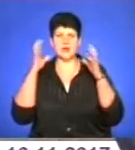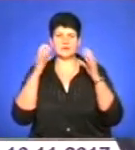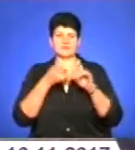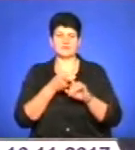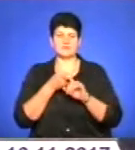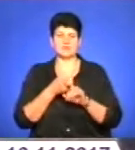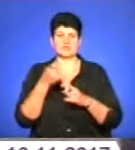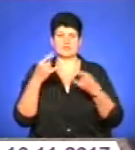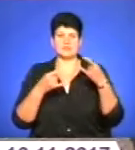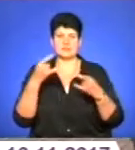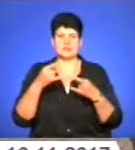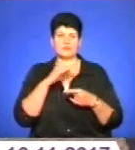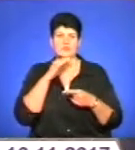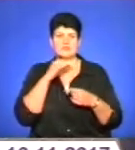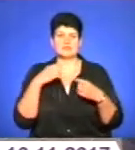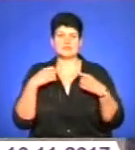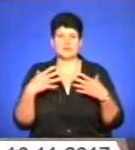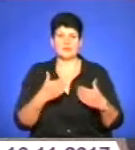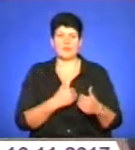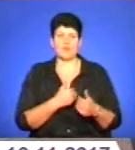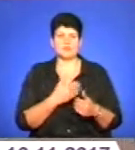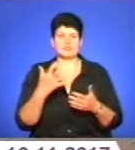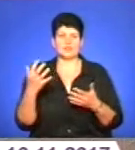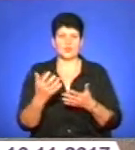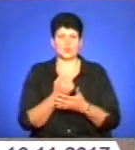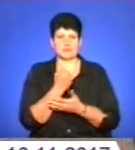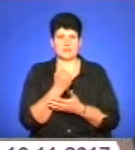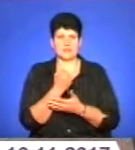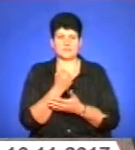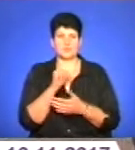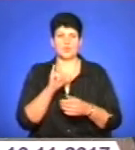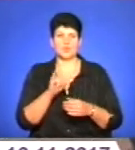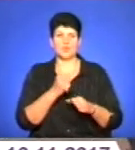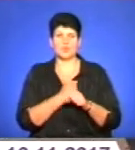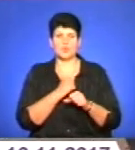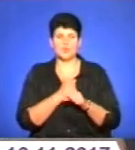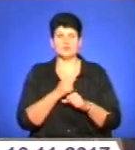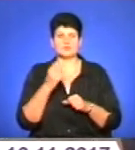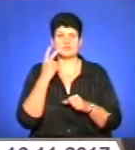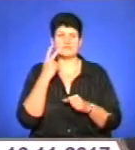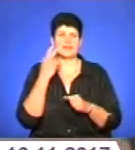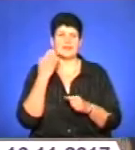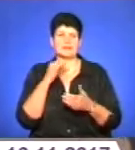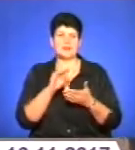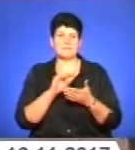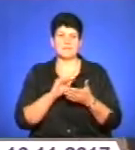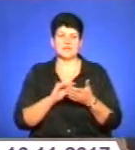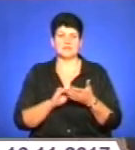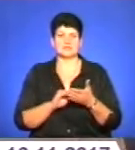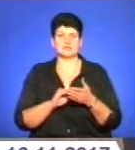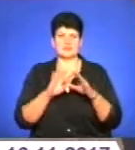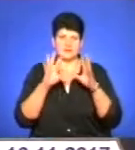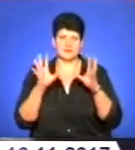зв'язку та телебачення з професійним святом, бажати успіхів у роботі, нехай завжди легко пишеться і в